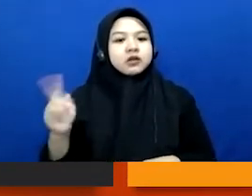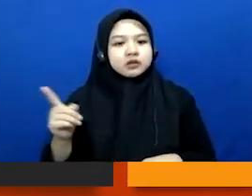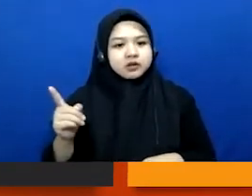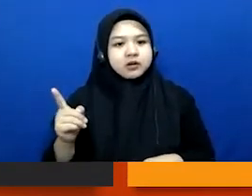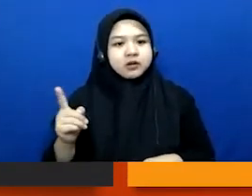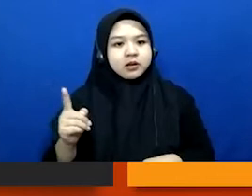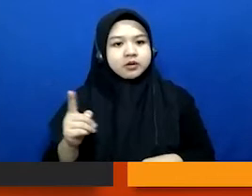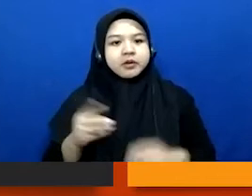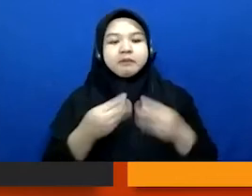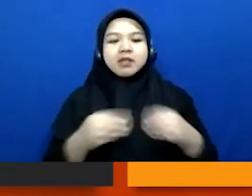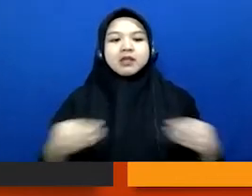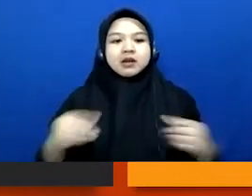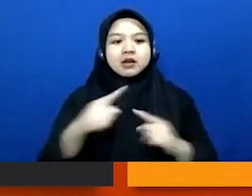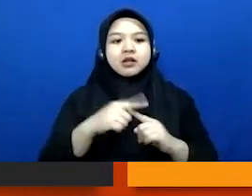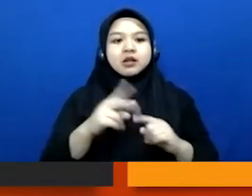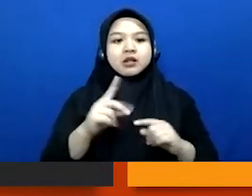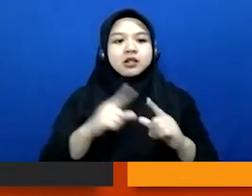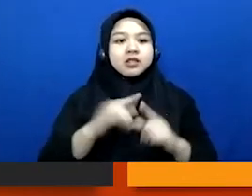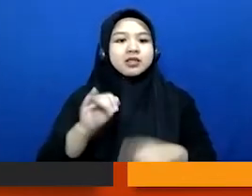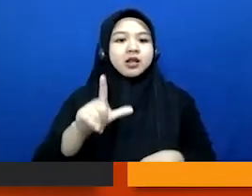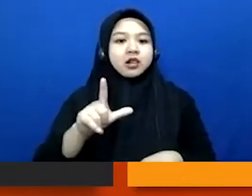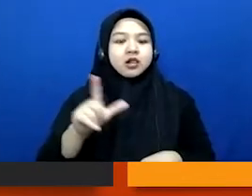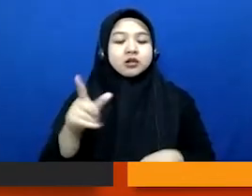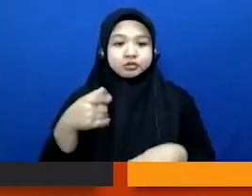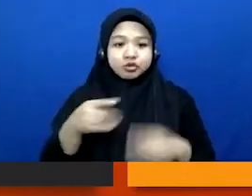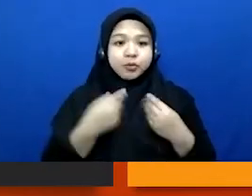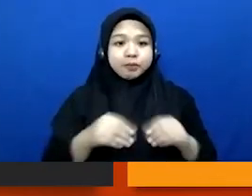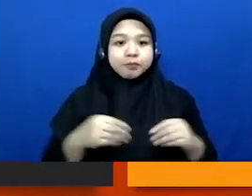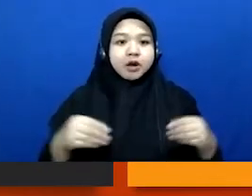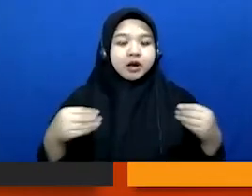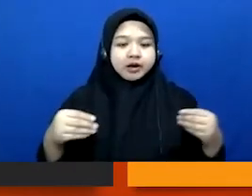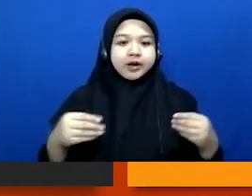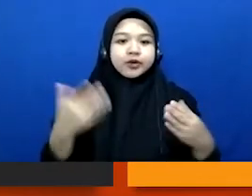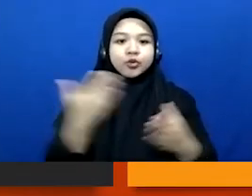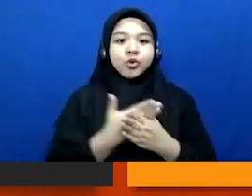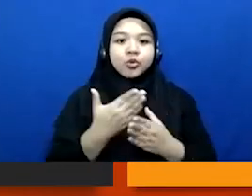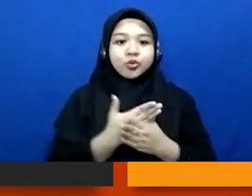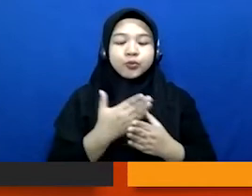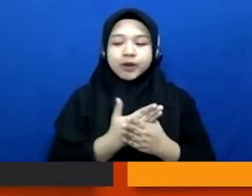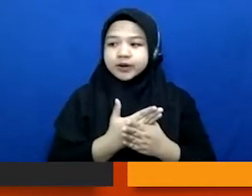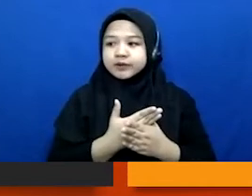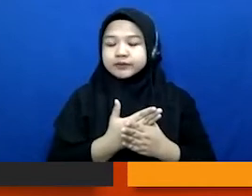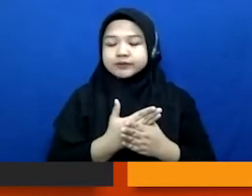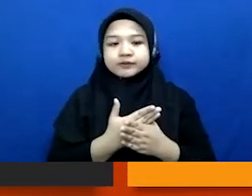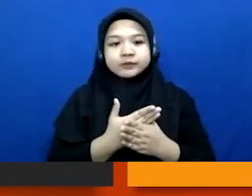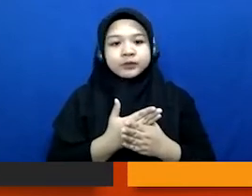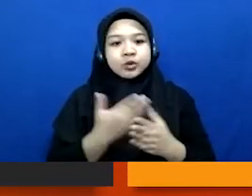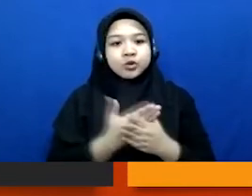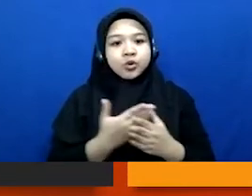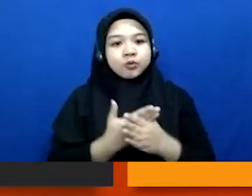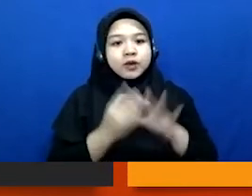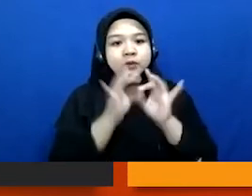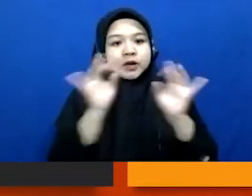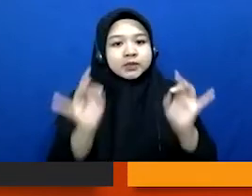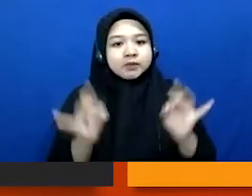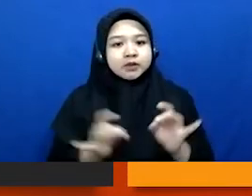material trail ini bahan dalam bentuk dokumen gitu kan dokumen berbagai macam